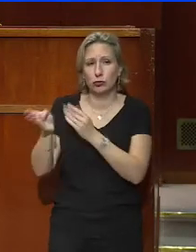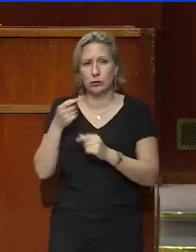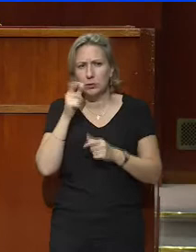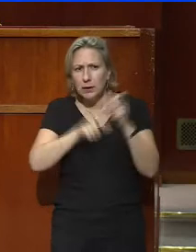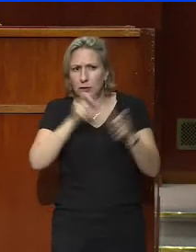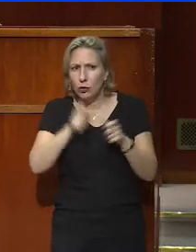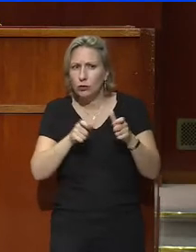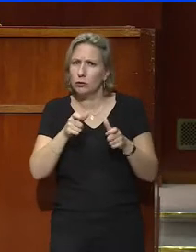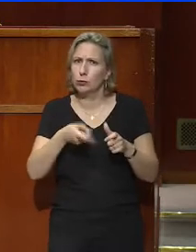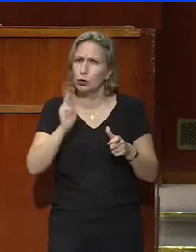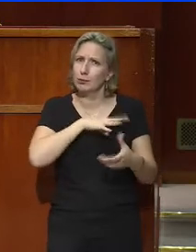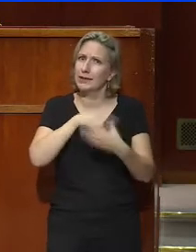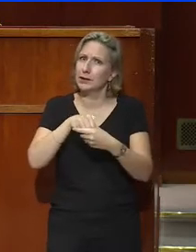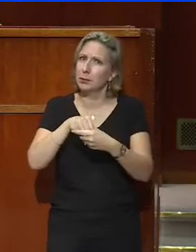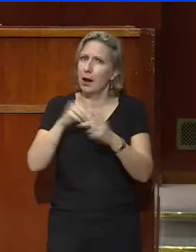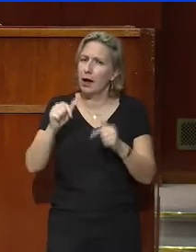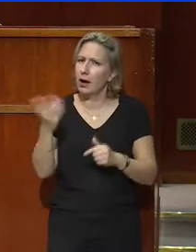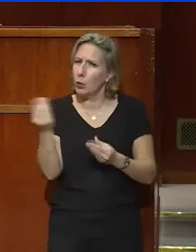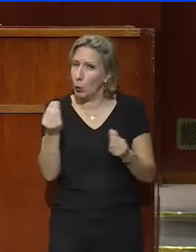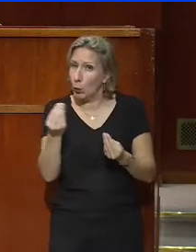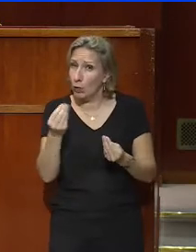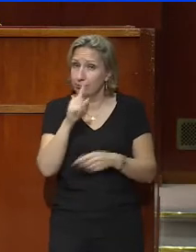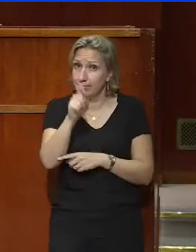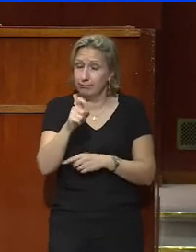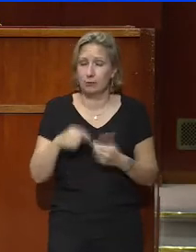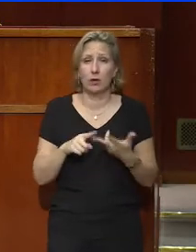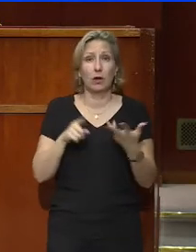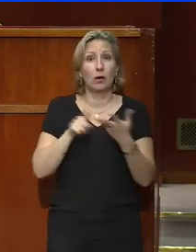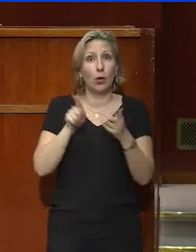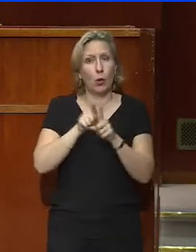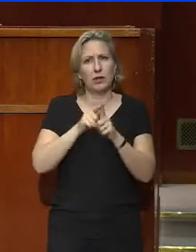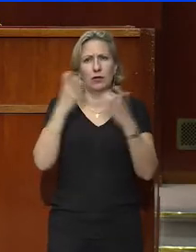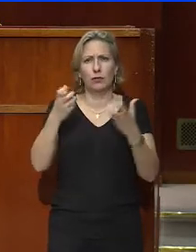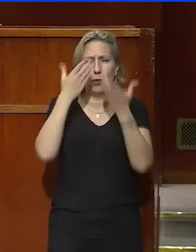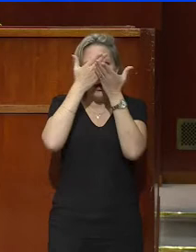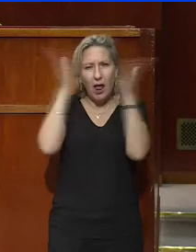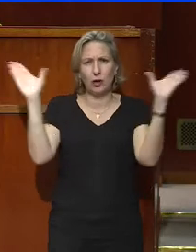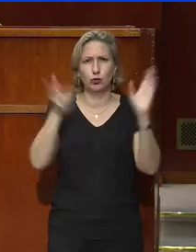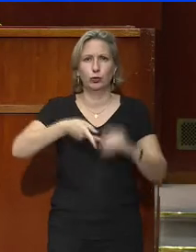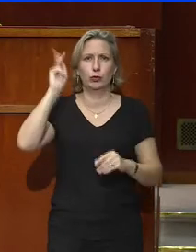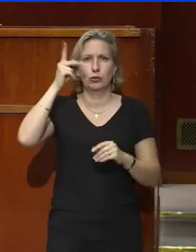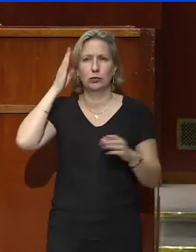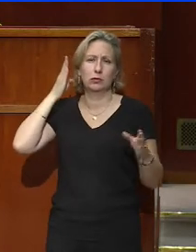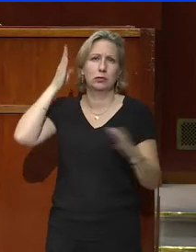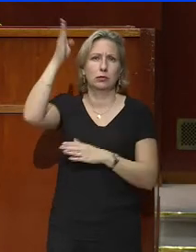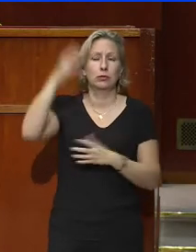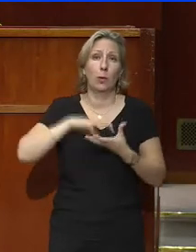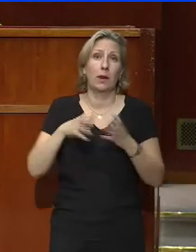et surtout connaître les moyens d'élargir cet horizon qui est forcément trop étroit.